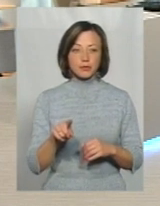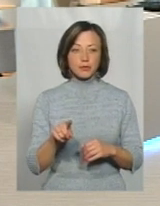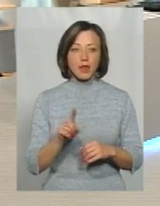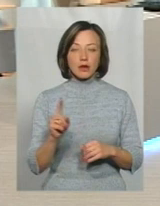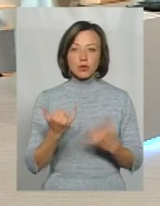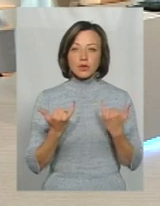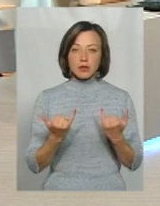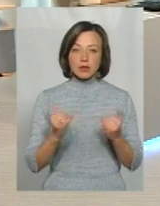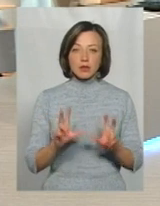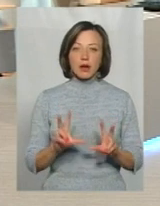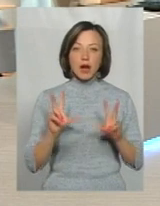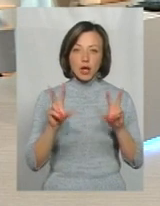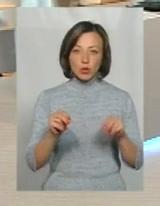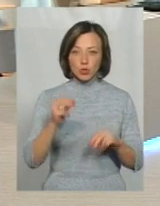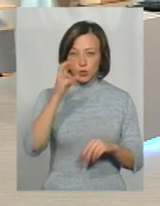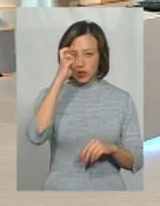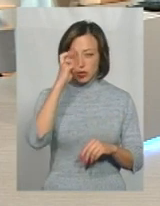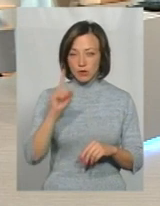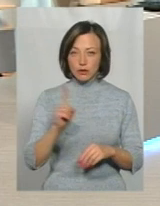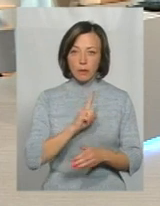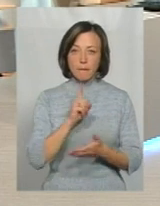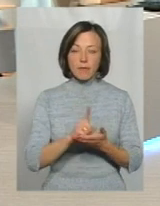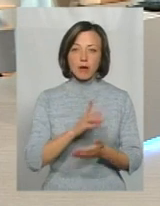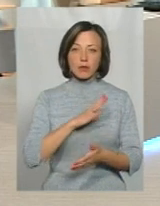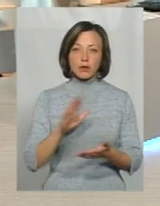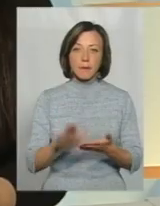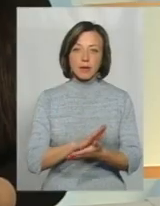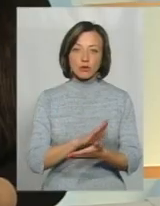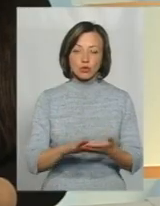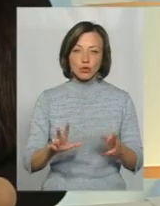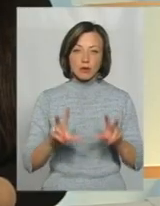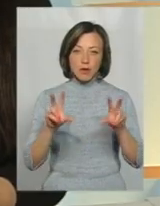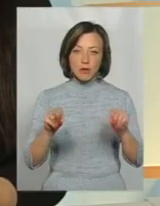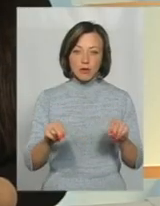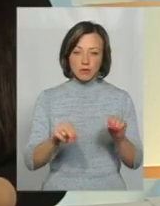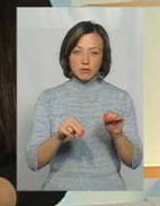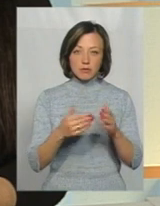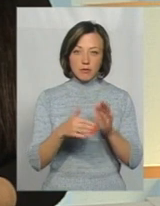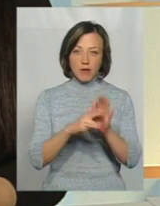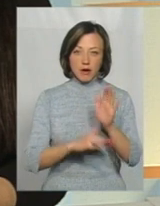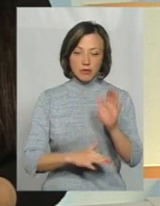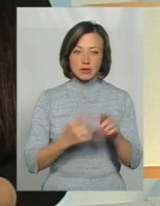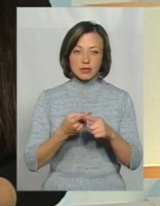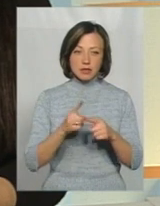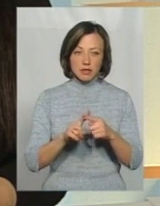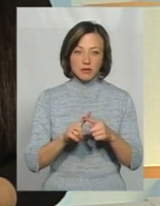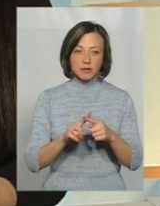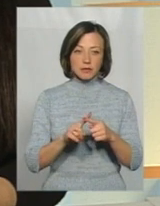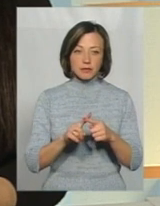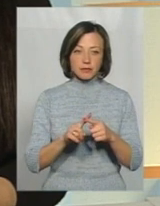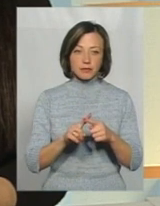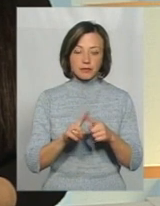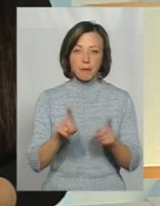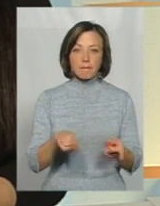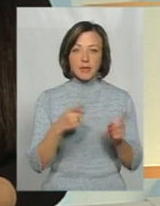що зараз гарантує держава, те, що має бути безкоштовним і гарантовано пакетом на первинній ланці, от саме цей перелік. І